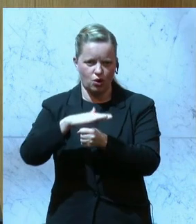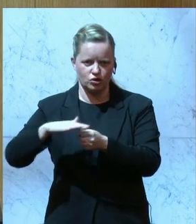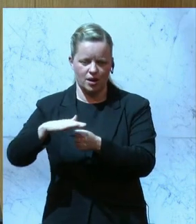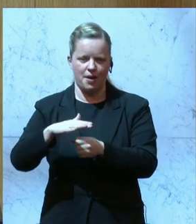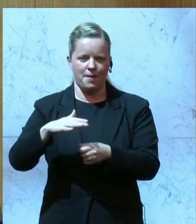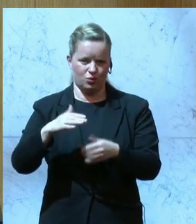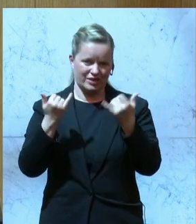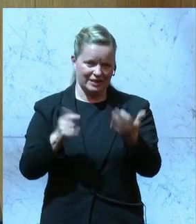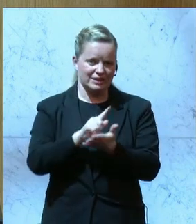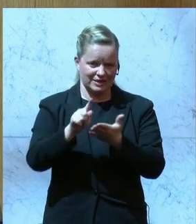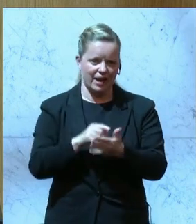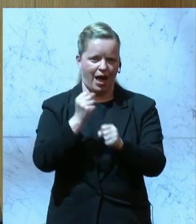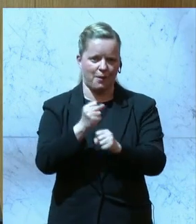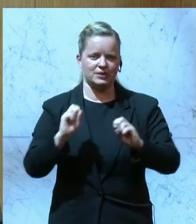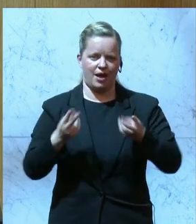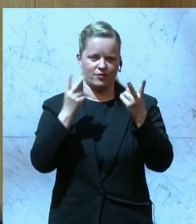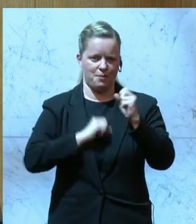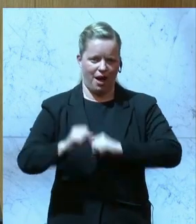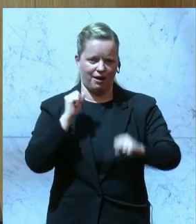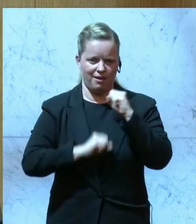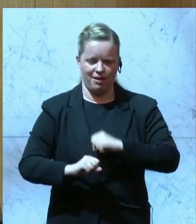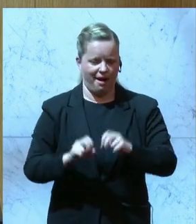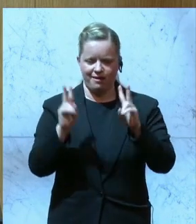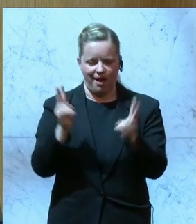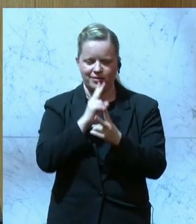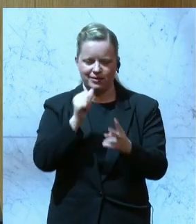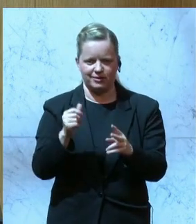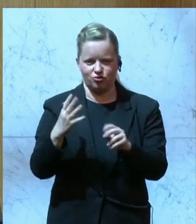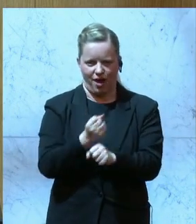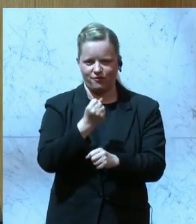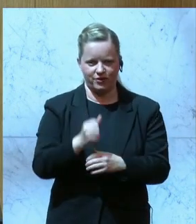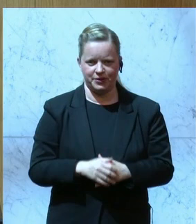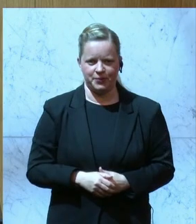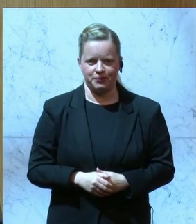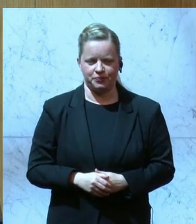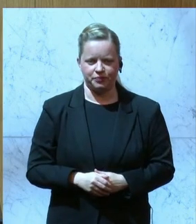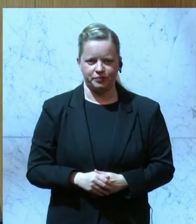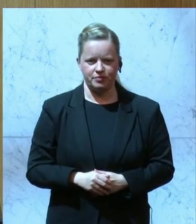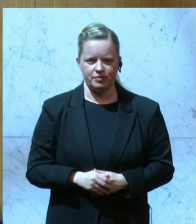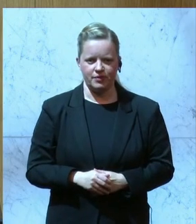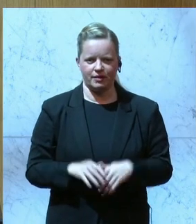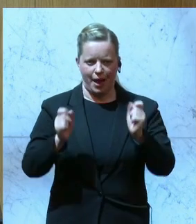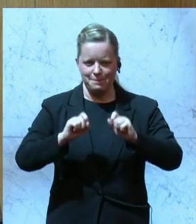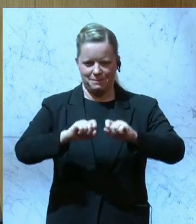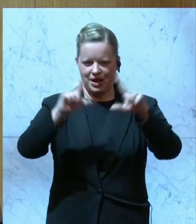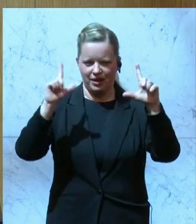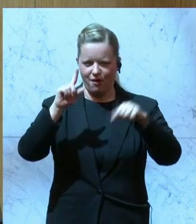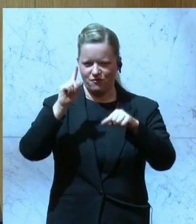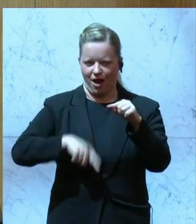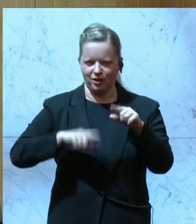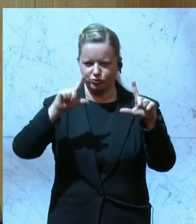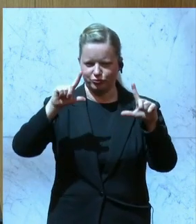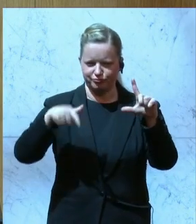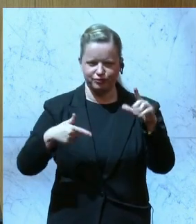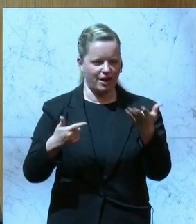Zeiten eines Arbeitskräftemangels einfach nicht erreichbar. Und ich glaube, da läuft man dem falschen Bild hinterher. Für mich